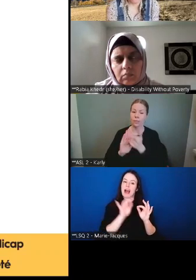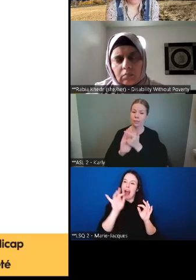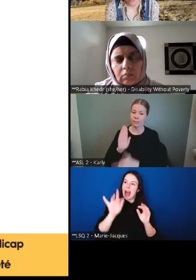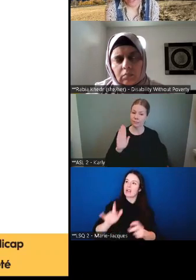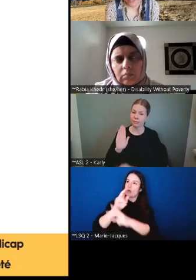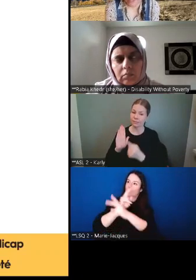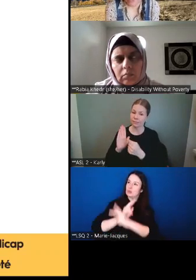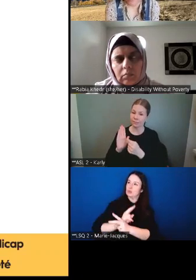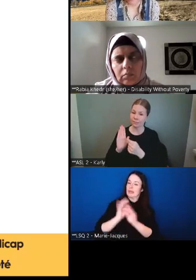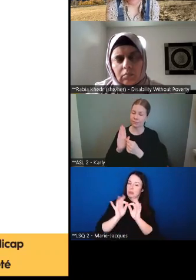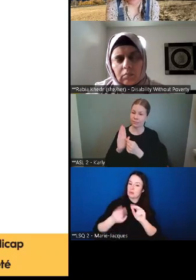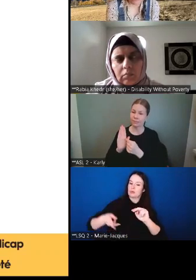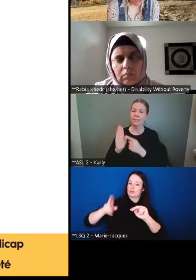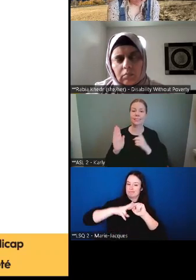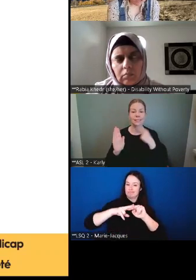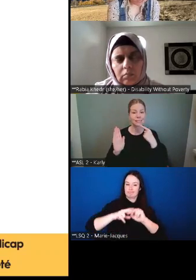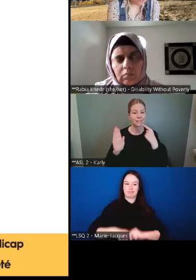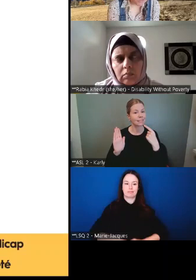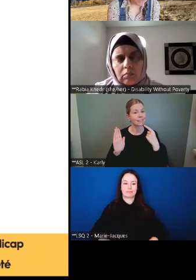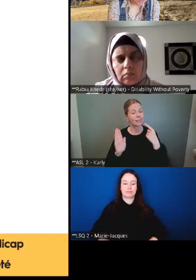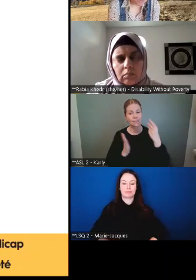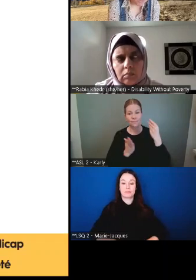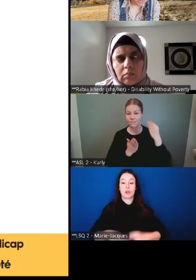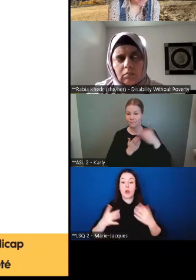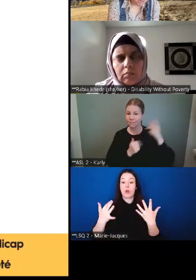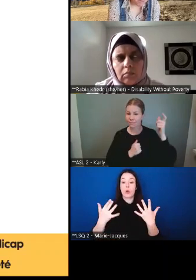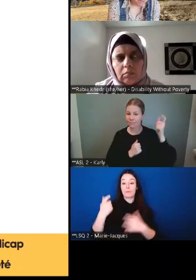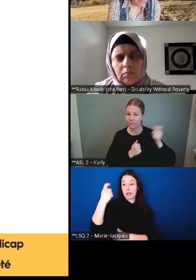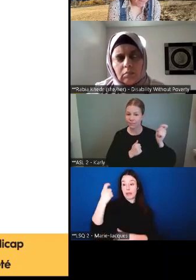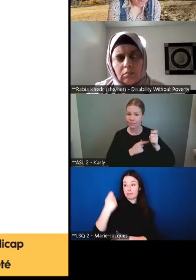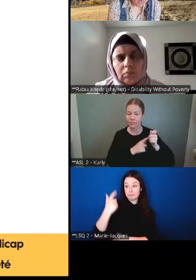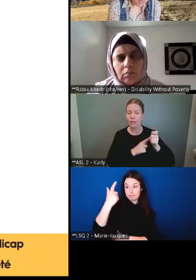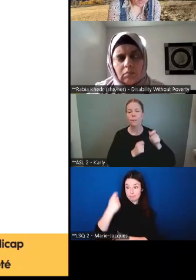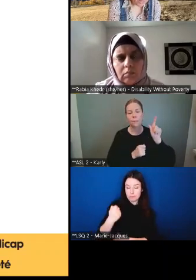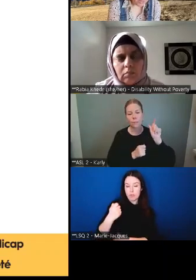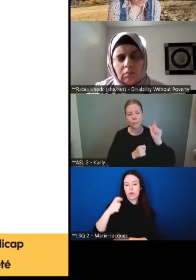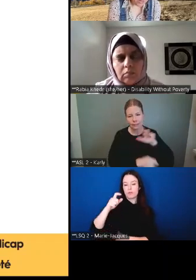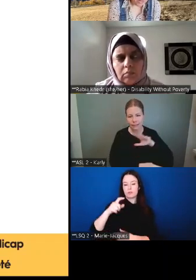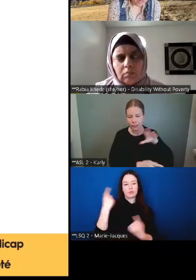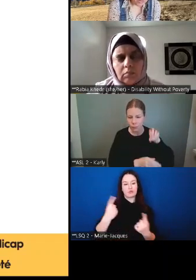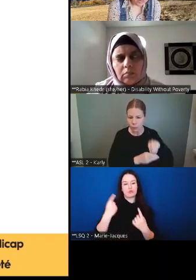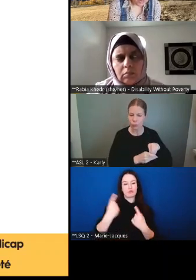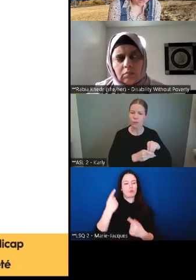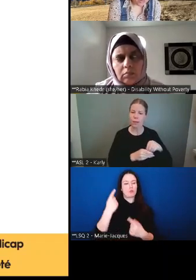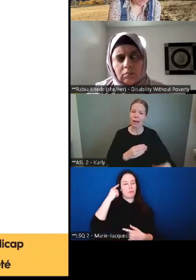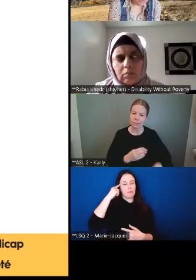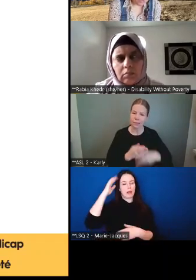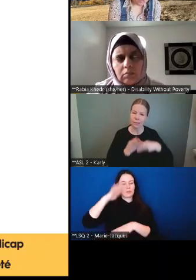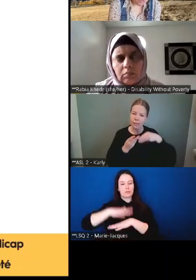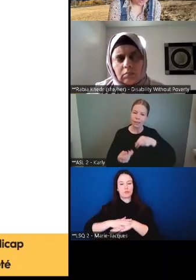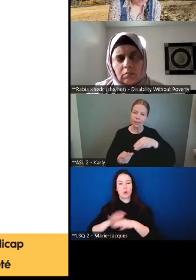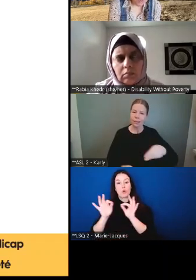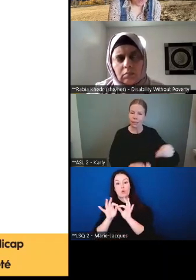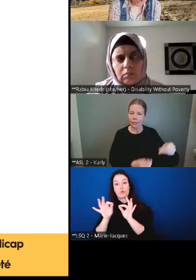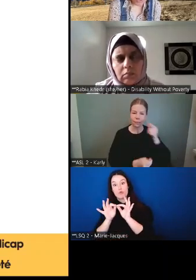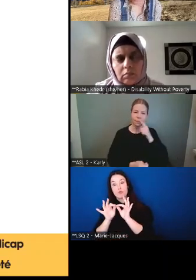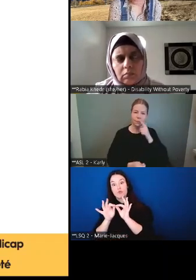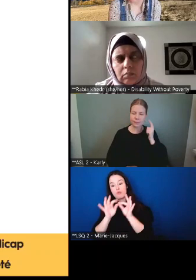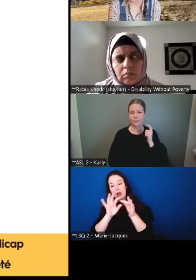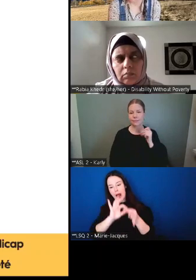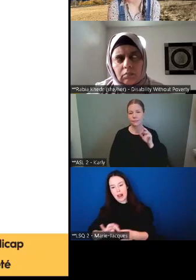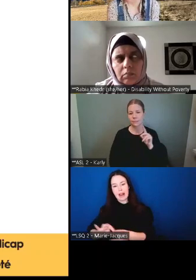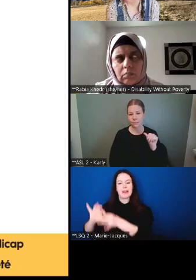Alors, le montant de la prestation doit prendre en considération les coûts additionnels liés au